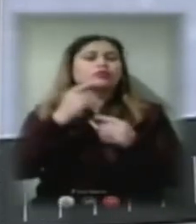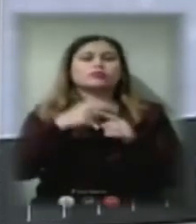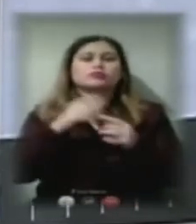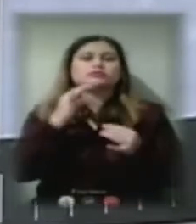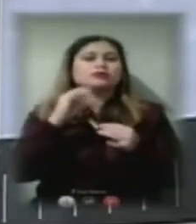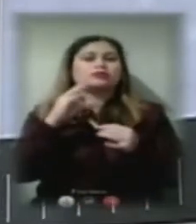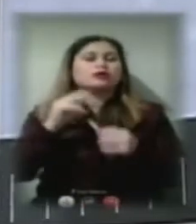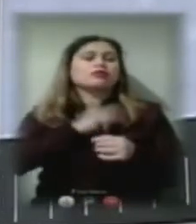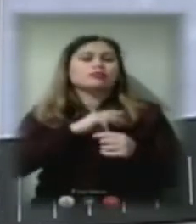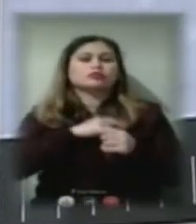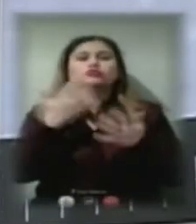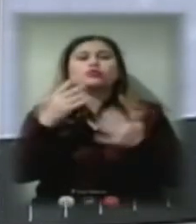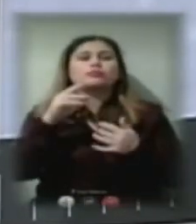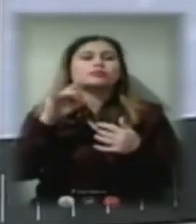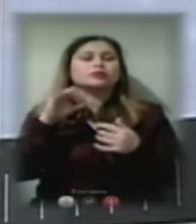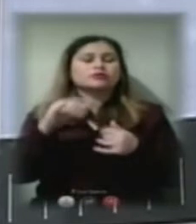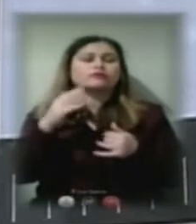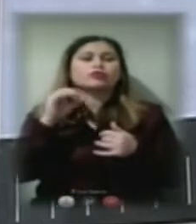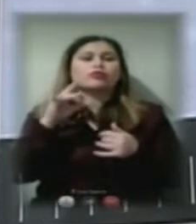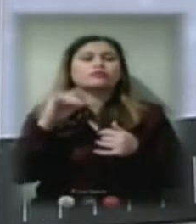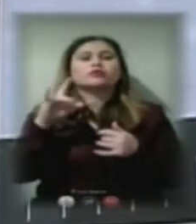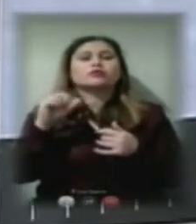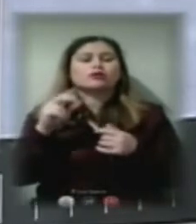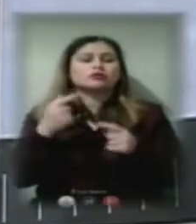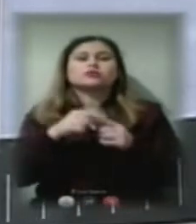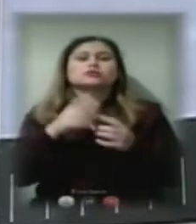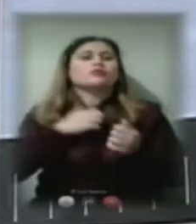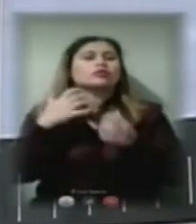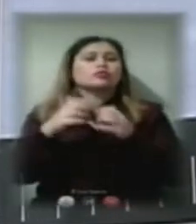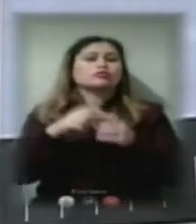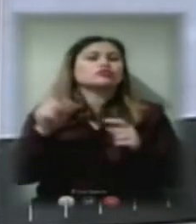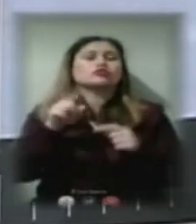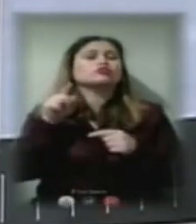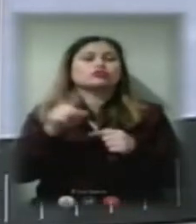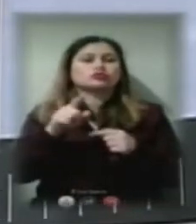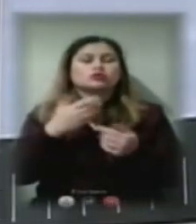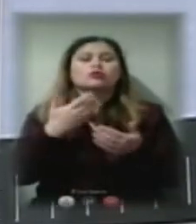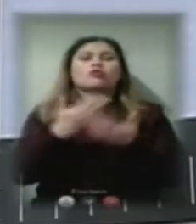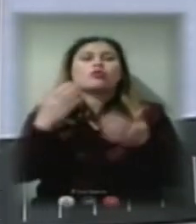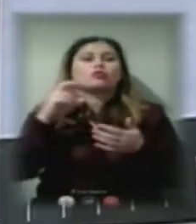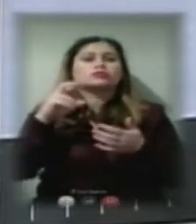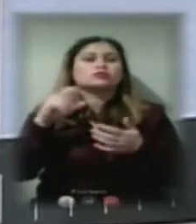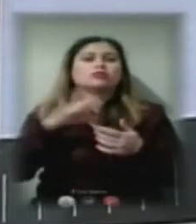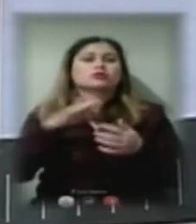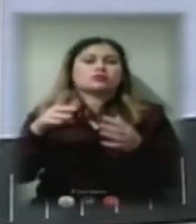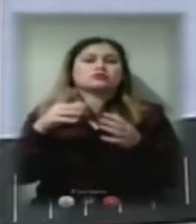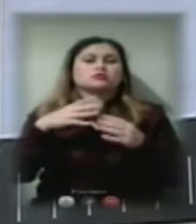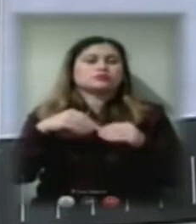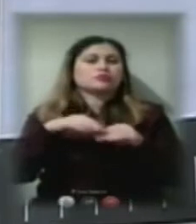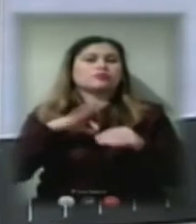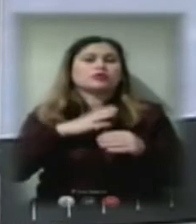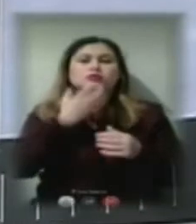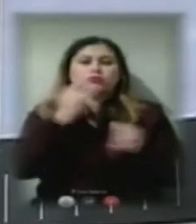підприємств, міської влади, а також самих херсонців для того, аби у їх оселях цієї зими було тепло. Про початок